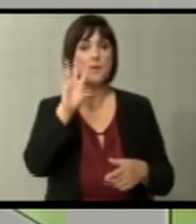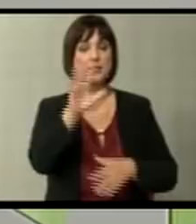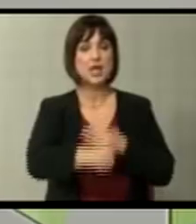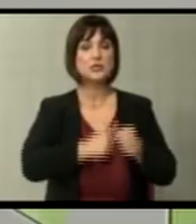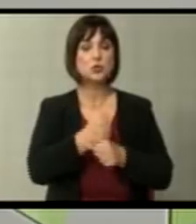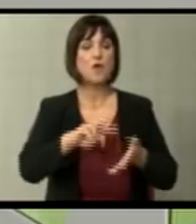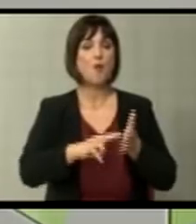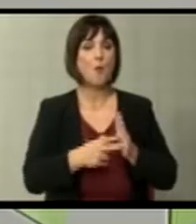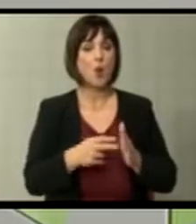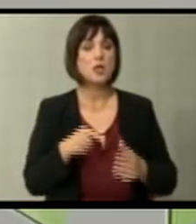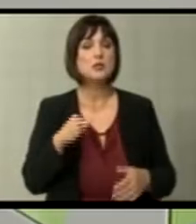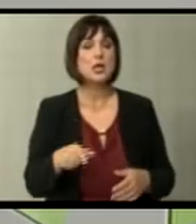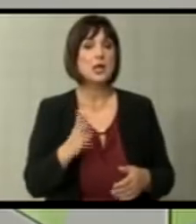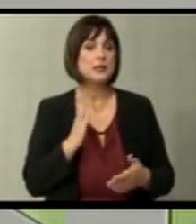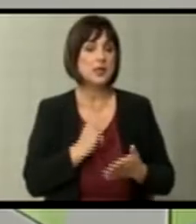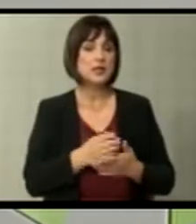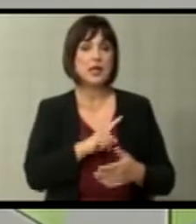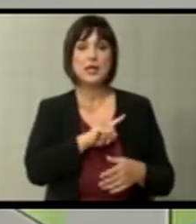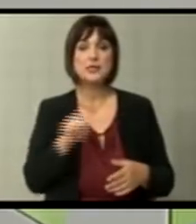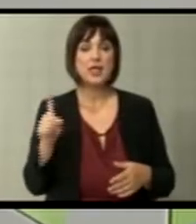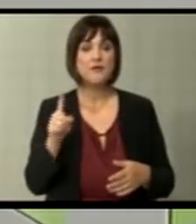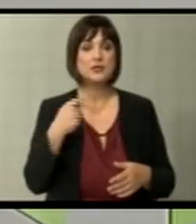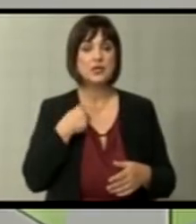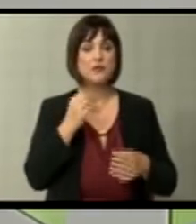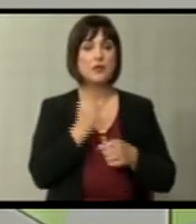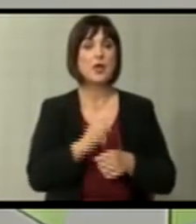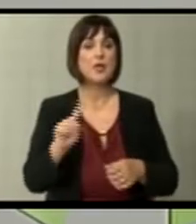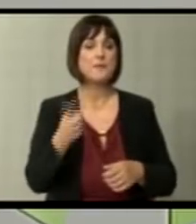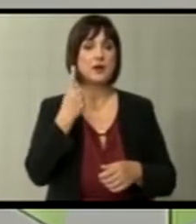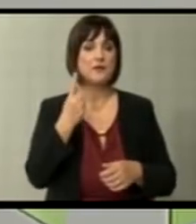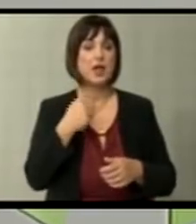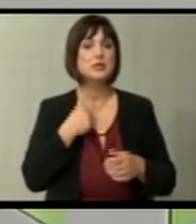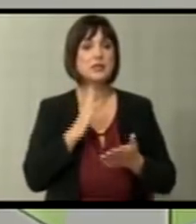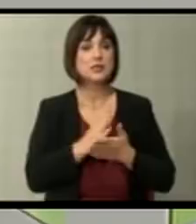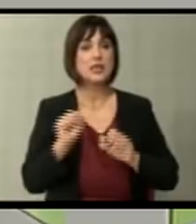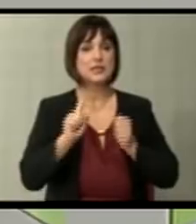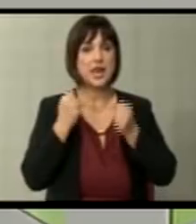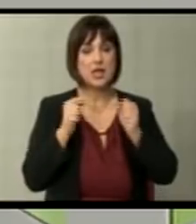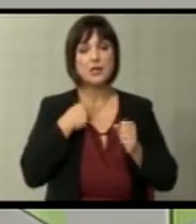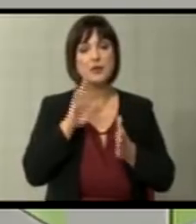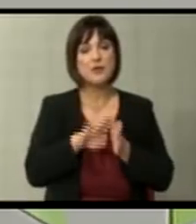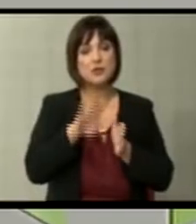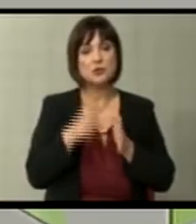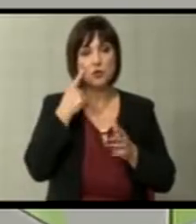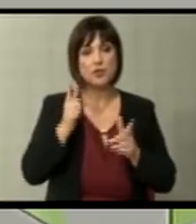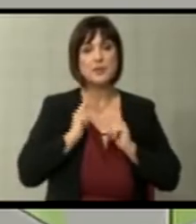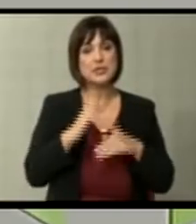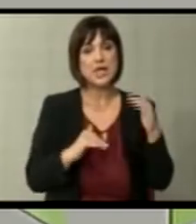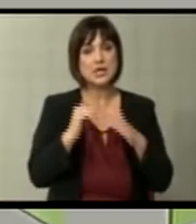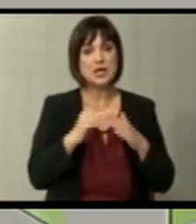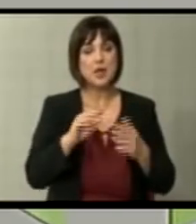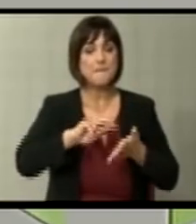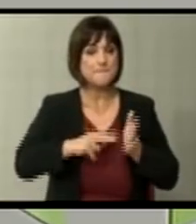години во политиката дека не се реагира на прва треба да се издржи некој низок удар треба да се гради